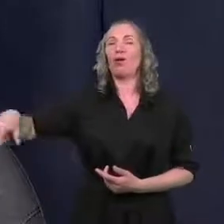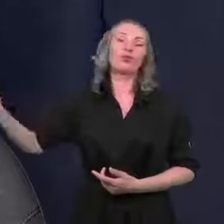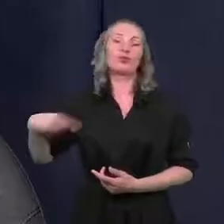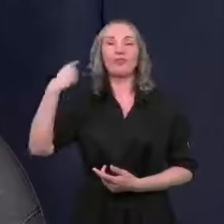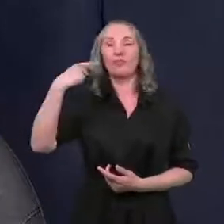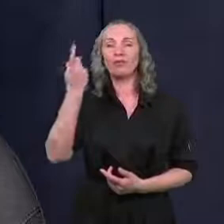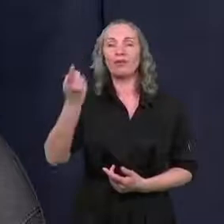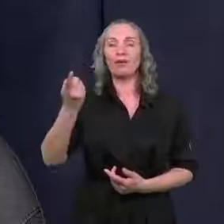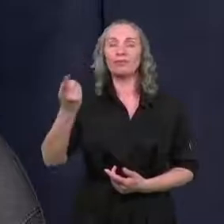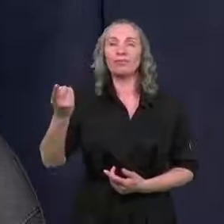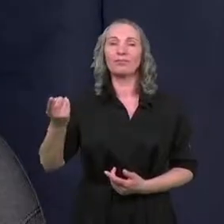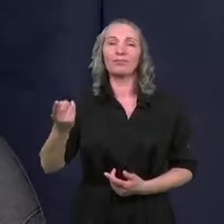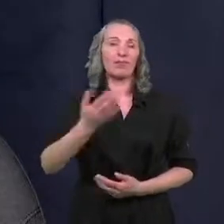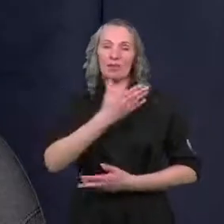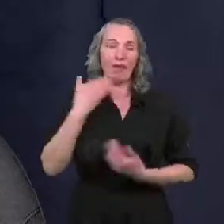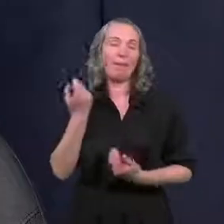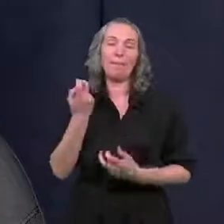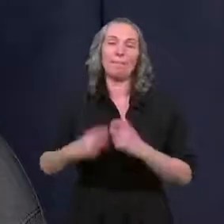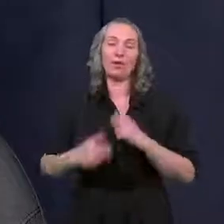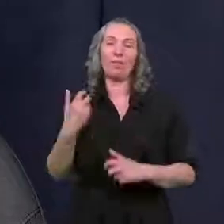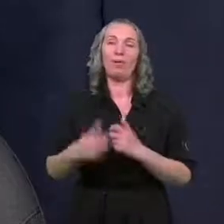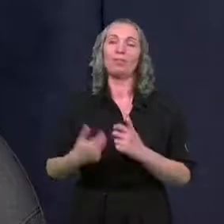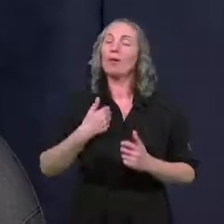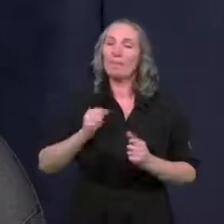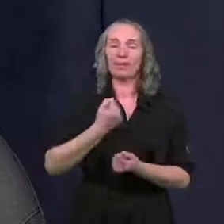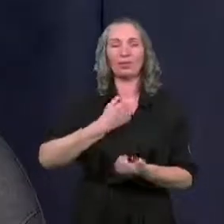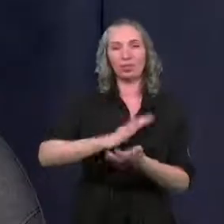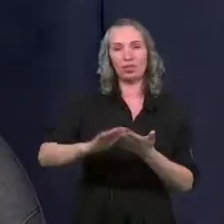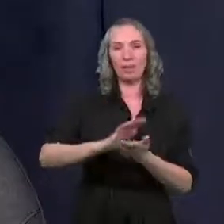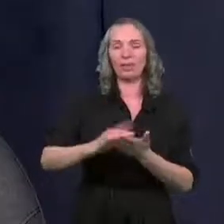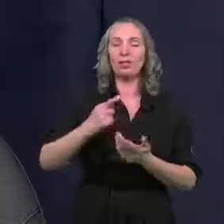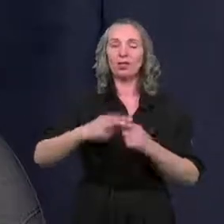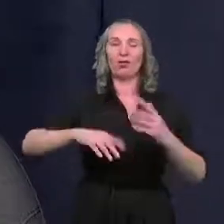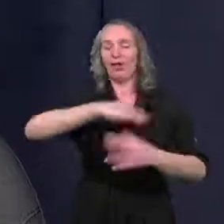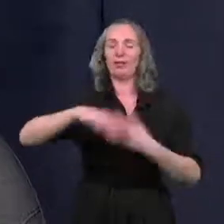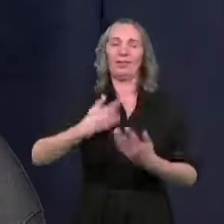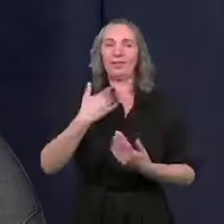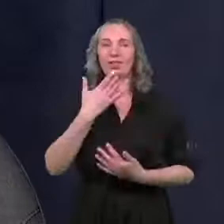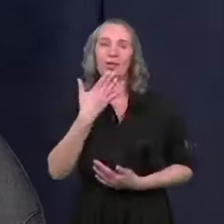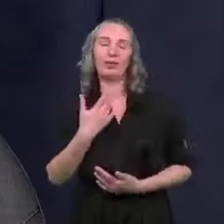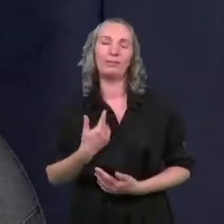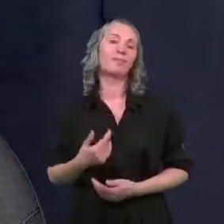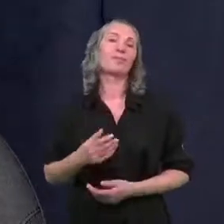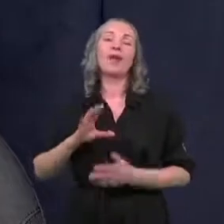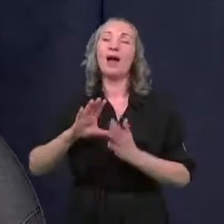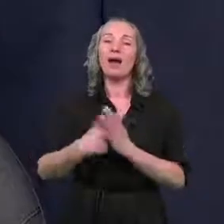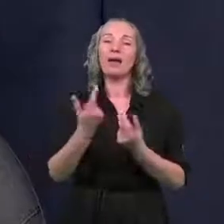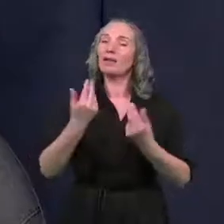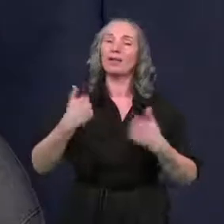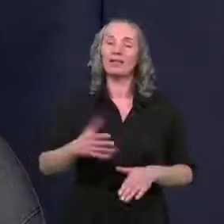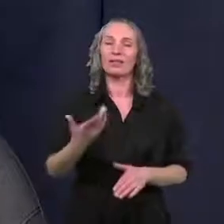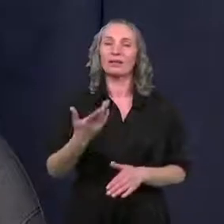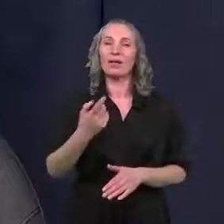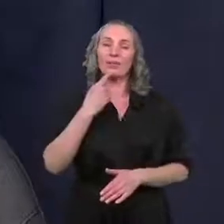nie ma z tym absolutnie żadnego problemu. Ja bardzo przepraszam, może się troszeczkę zamieszałem, ale nie chciałbym tutaj